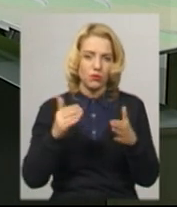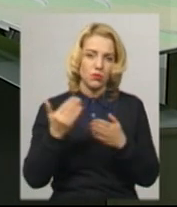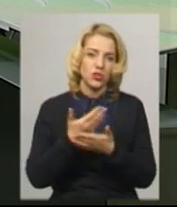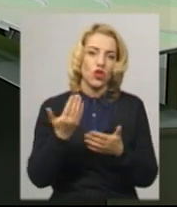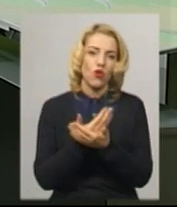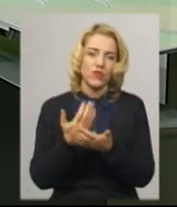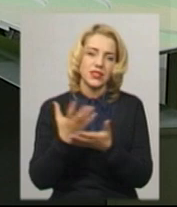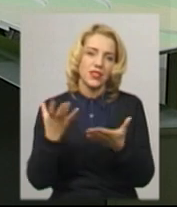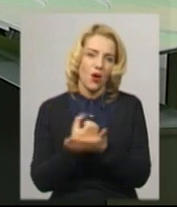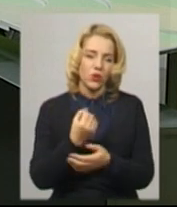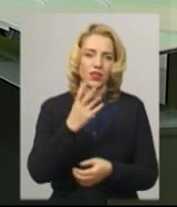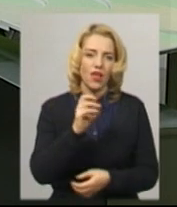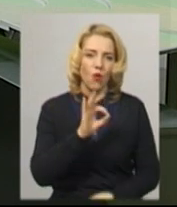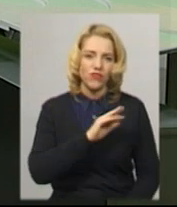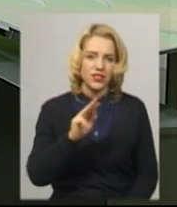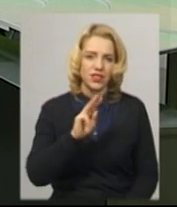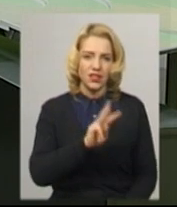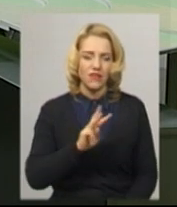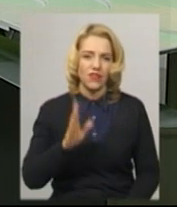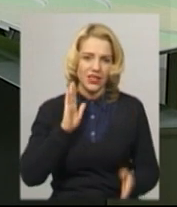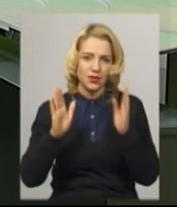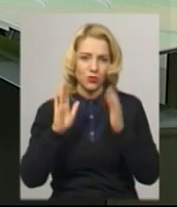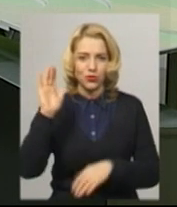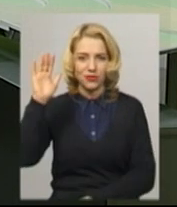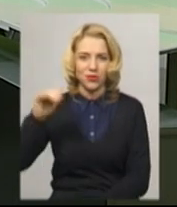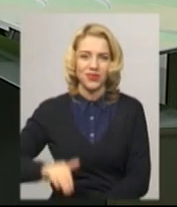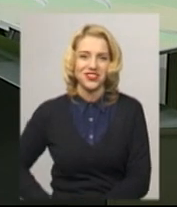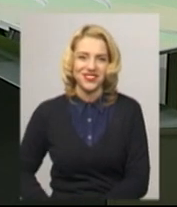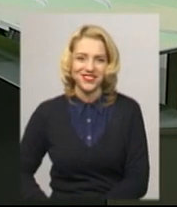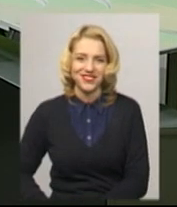знаходьте на нашій офіційній сторінці у Фейсбук та на нашому сайті. Побачимось.